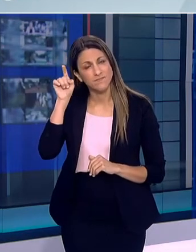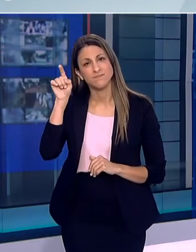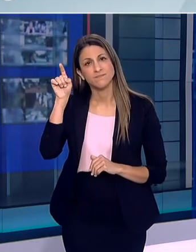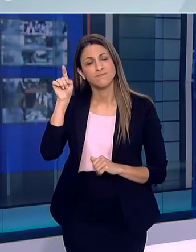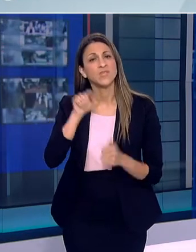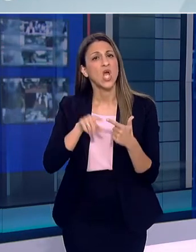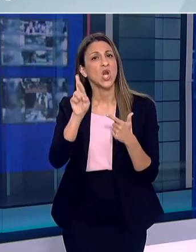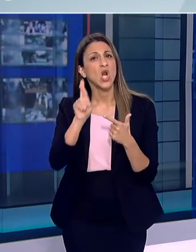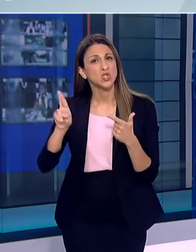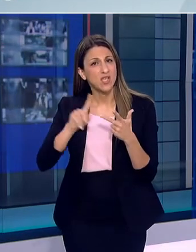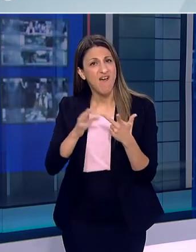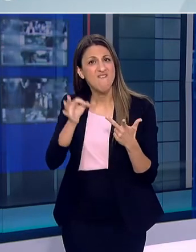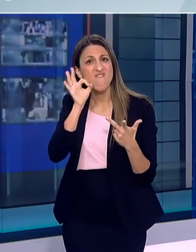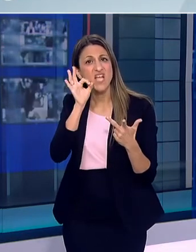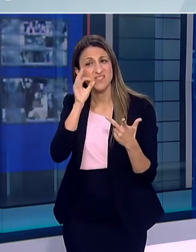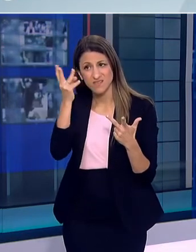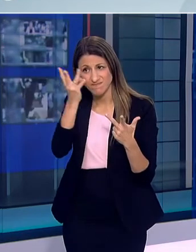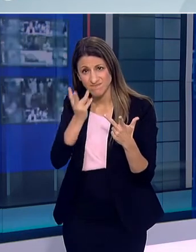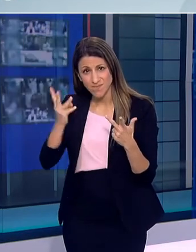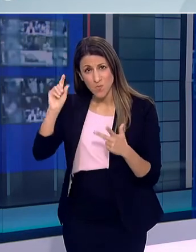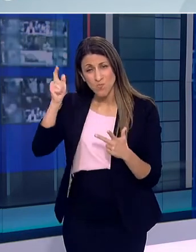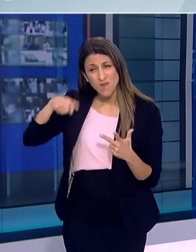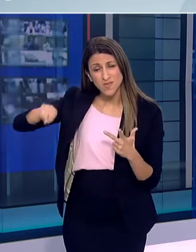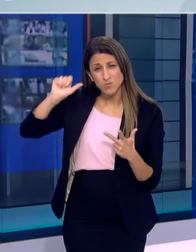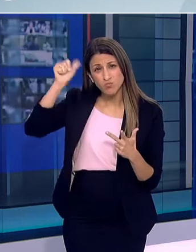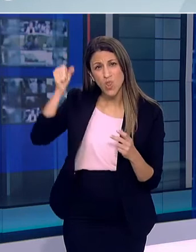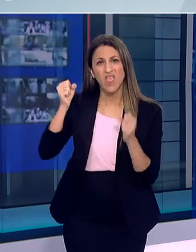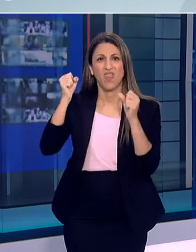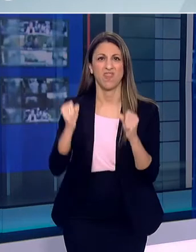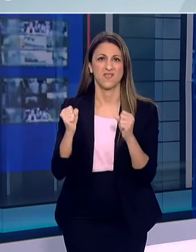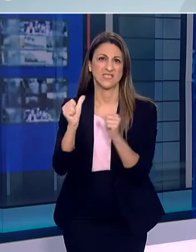η Ρωσία και η Βραζιλία έχουν πλέον τα περισσότερα κρούσματα στον κόσμο.